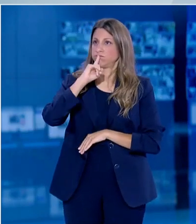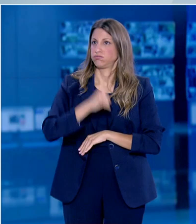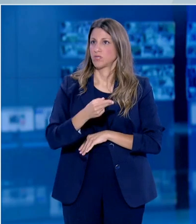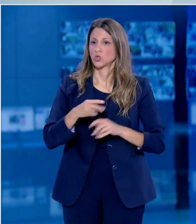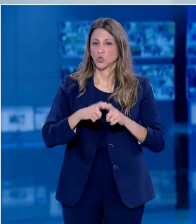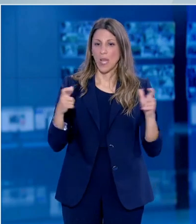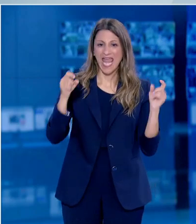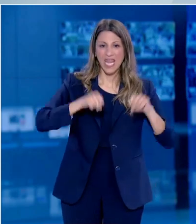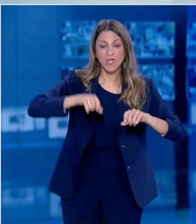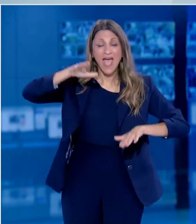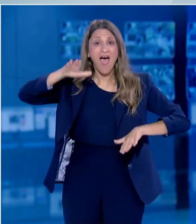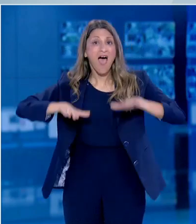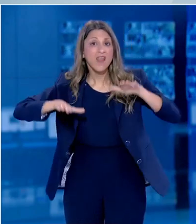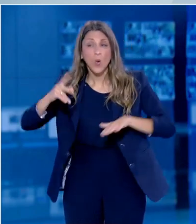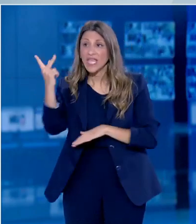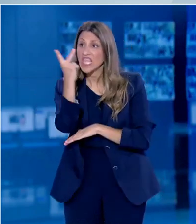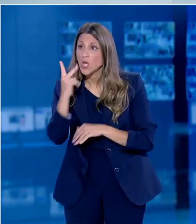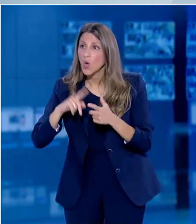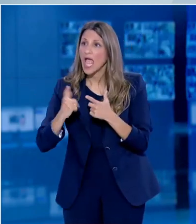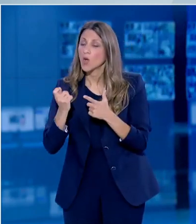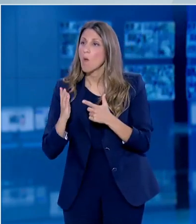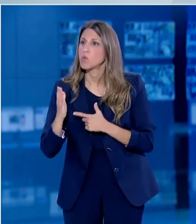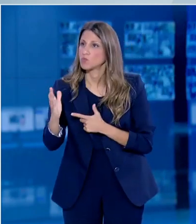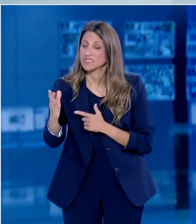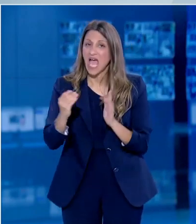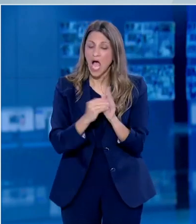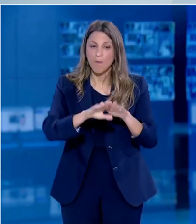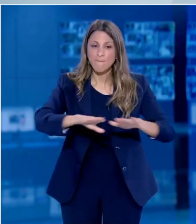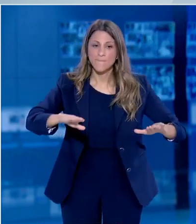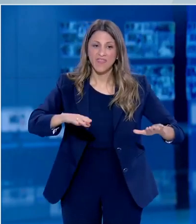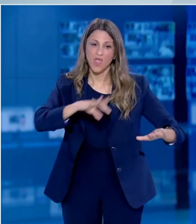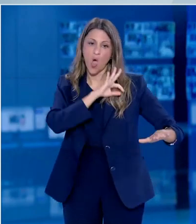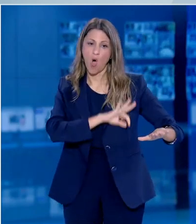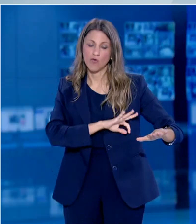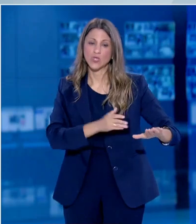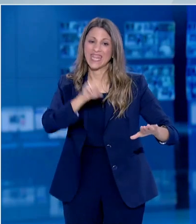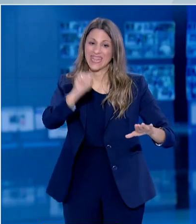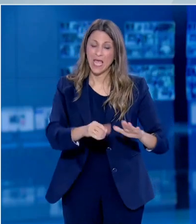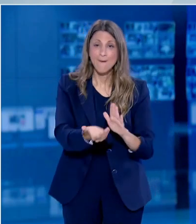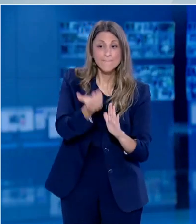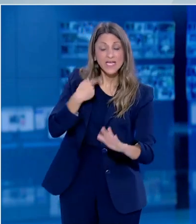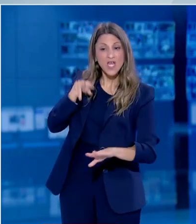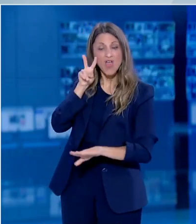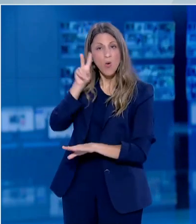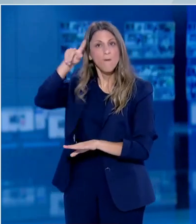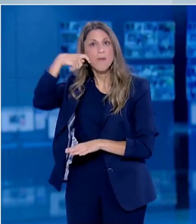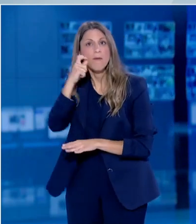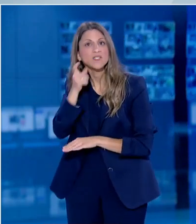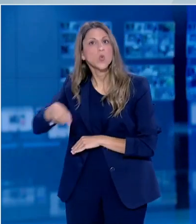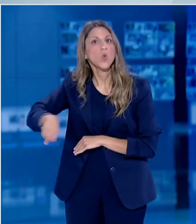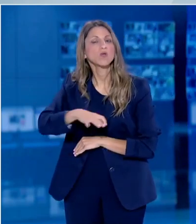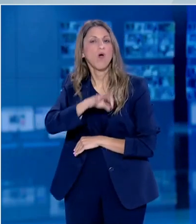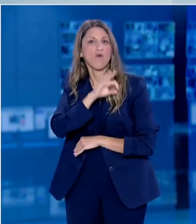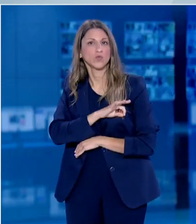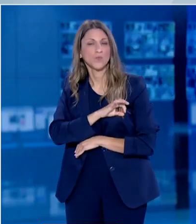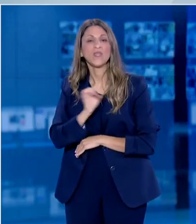λειτουργήσει προς το καλύτερο συμφέρον του κάθε παιδιού και του οικογενειακού του περιβάλλοντος ξεχωριστά είναι το κρίσιμο ερώτημα. Για ένα παιδί που ανήκει σε μια